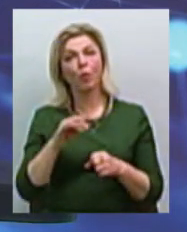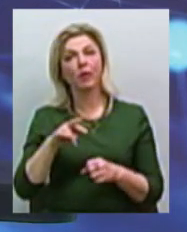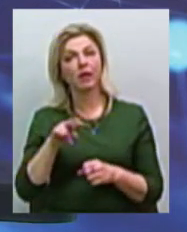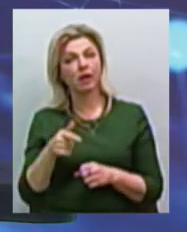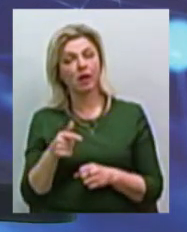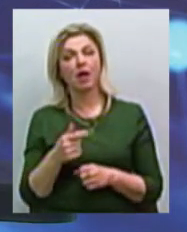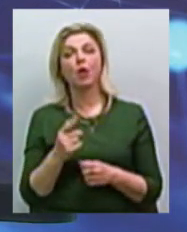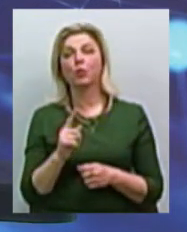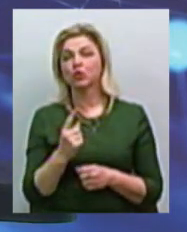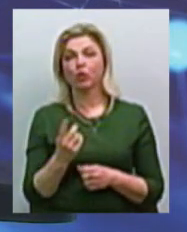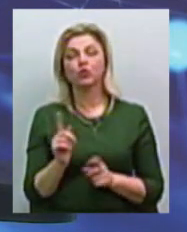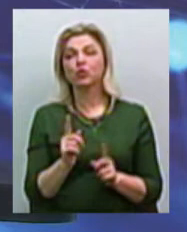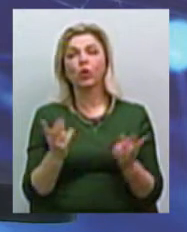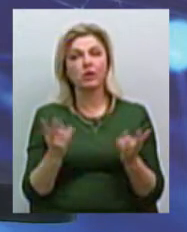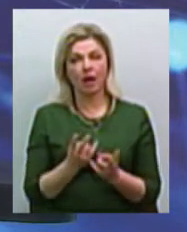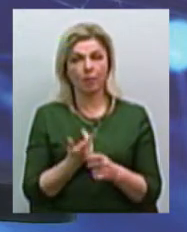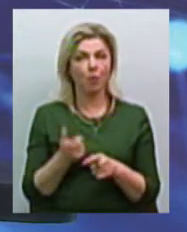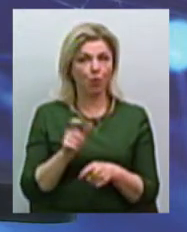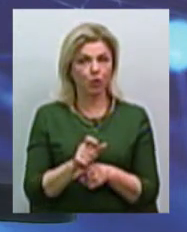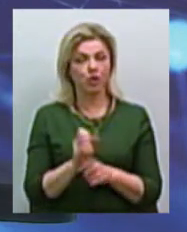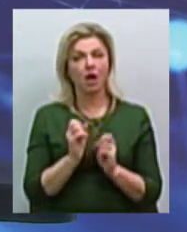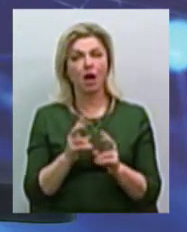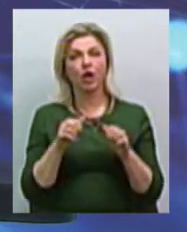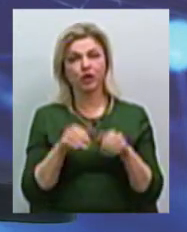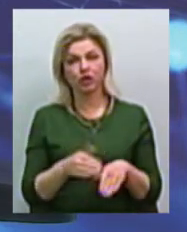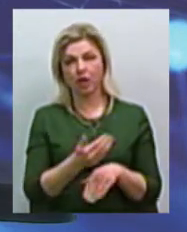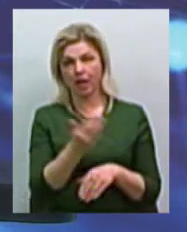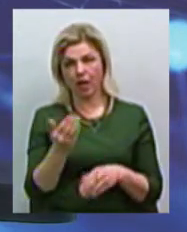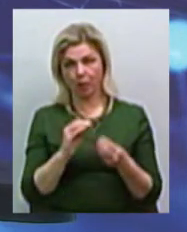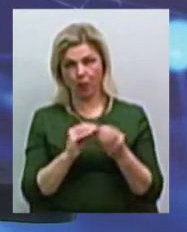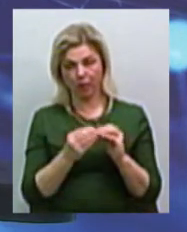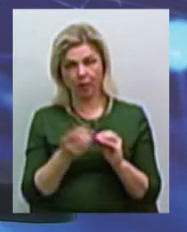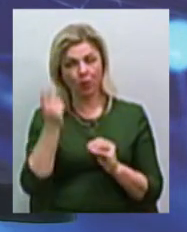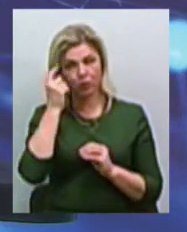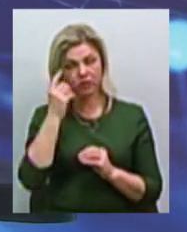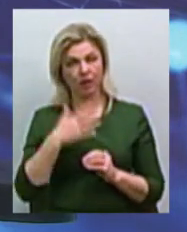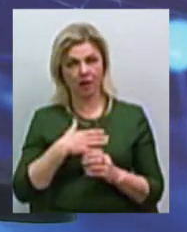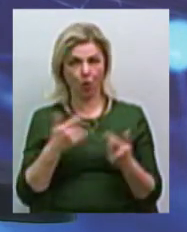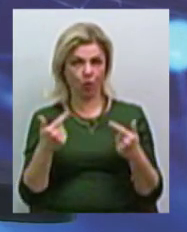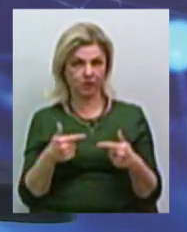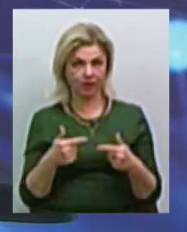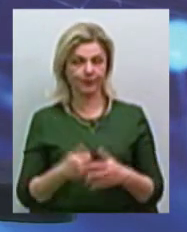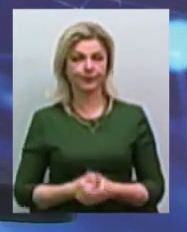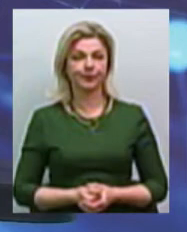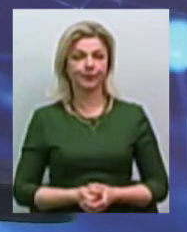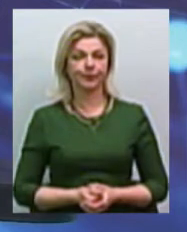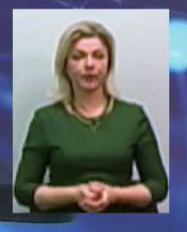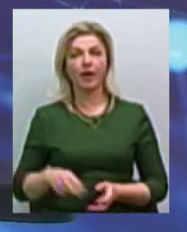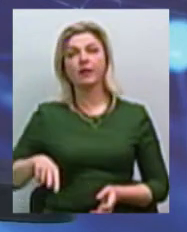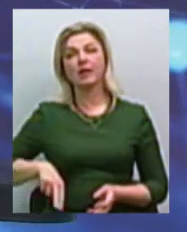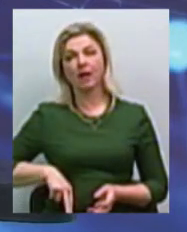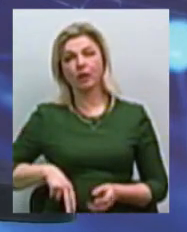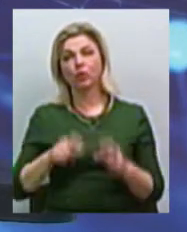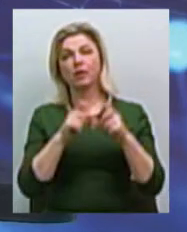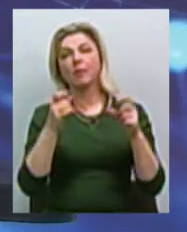більш за все вони потребують і як вирішуються їх проблеми, дізнаємось у наших сьогоднішніх гостей. В студії директорка